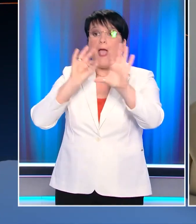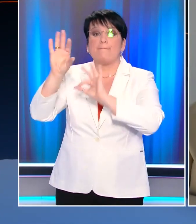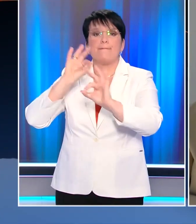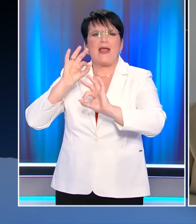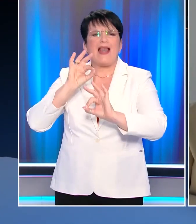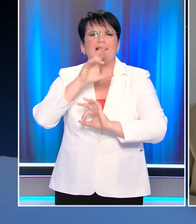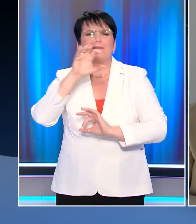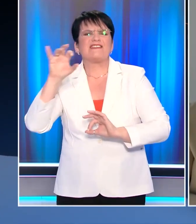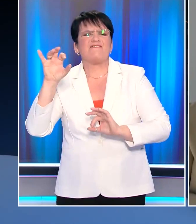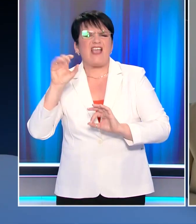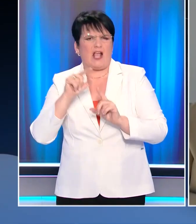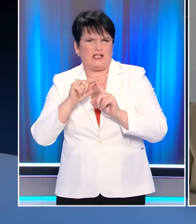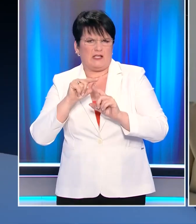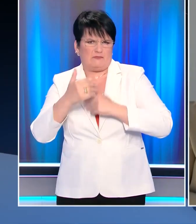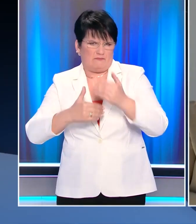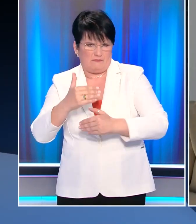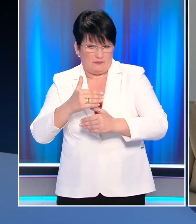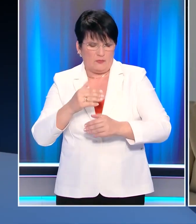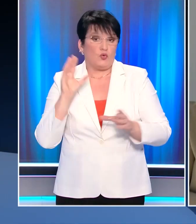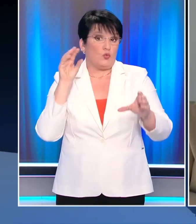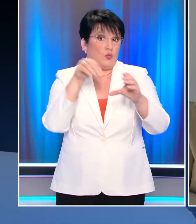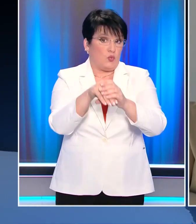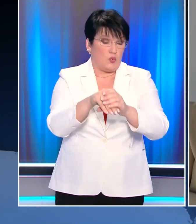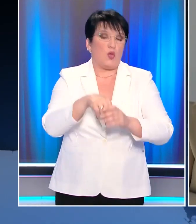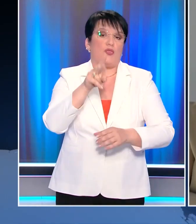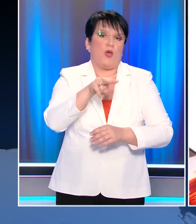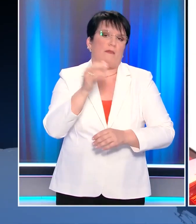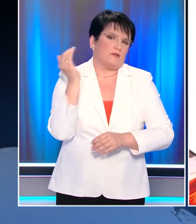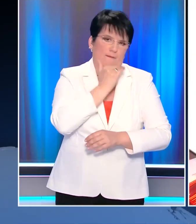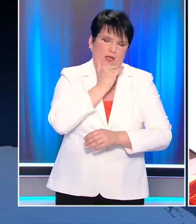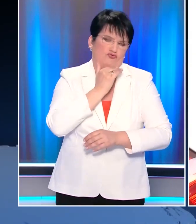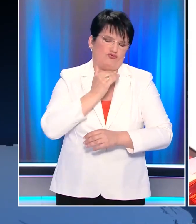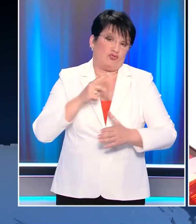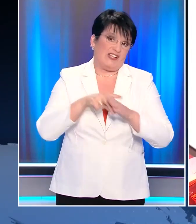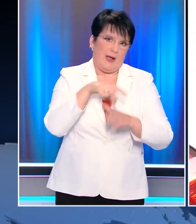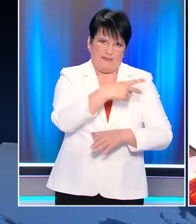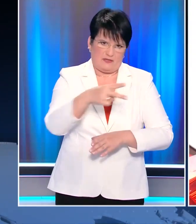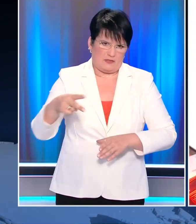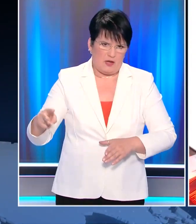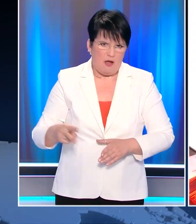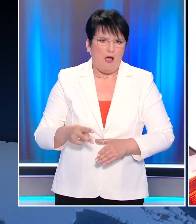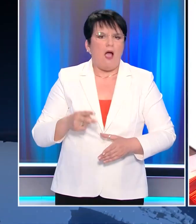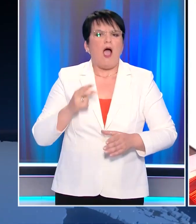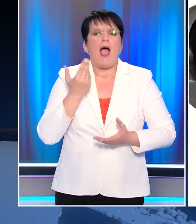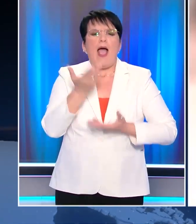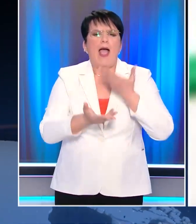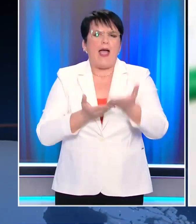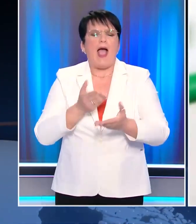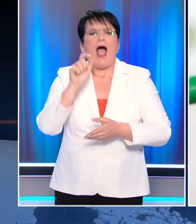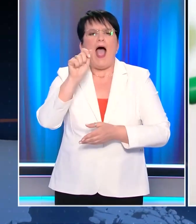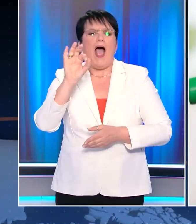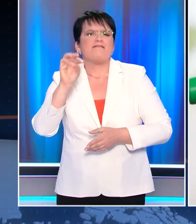ψηφιακή διαδικασία, ενώ η πίστοση του ποσού γίνεται εντός δύο ημερών. Η υποβολή των αιτήσεων γίνεται ανάλογα με τον ΑΦΜΗ.